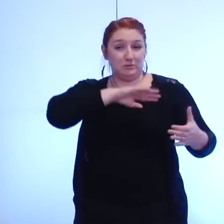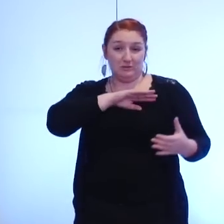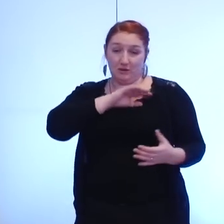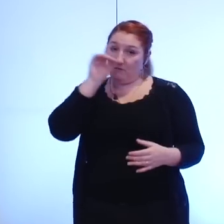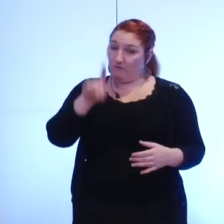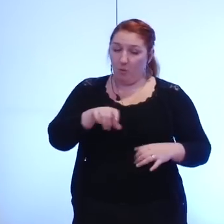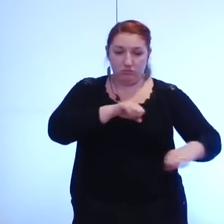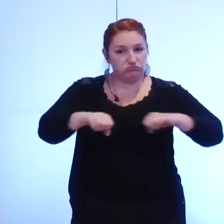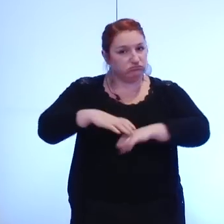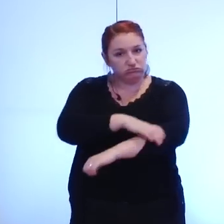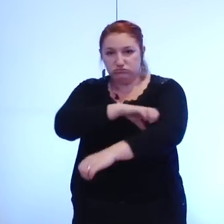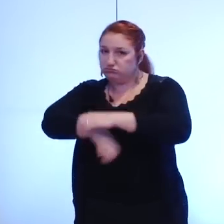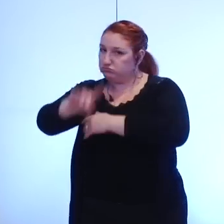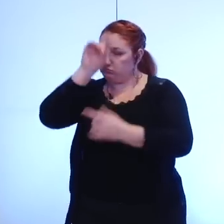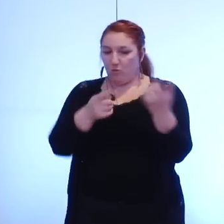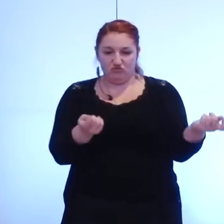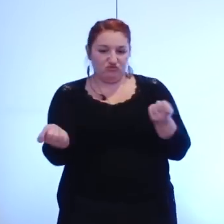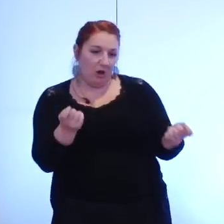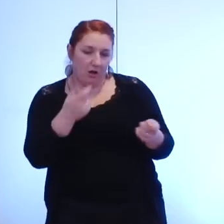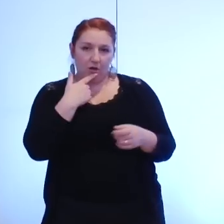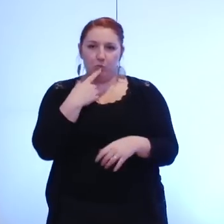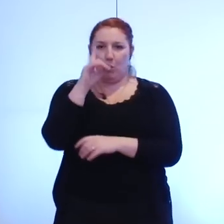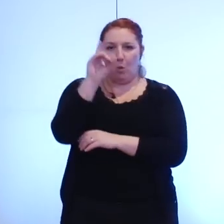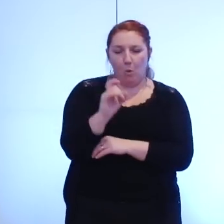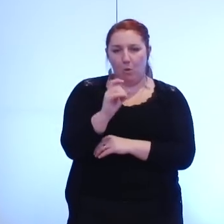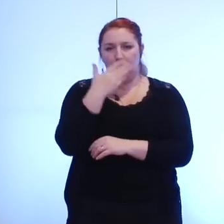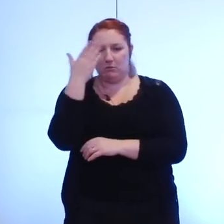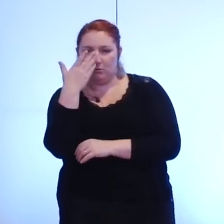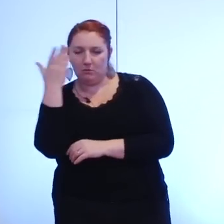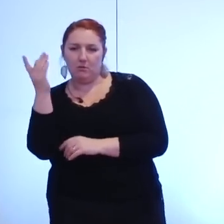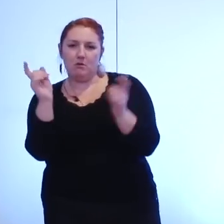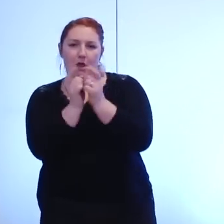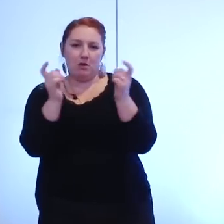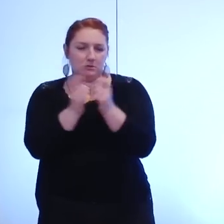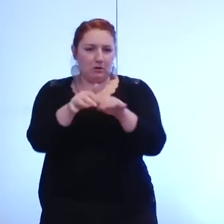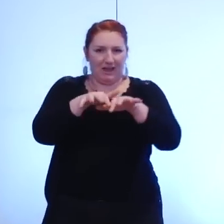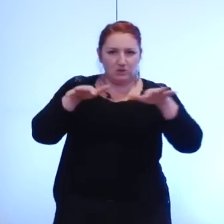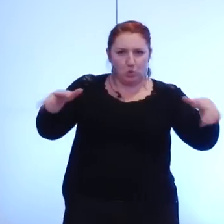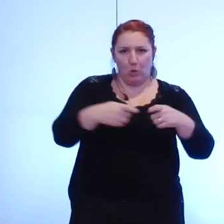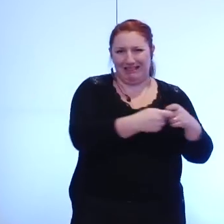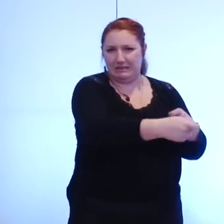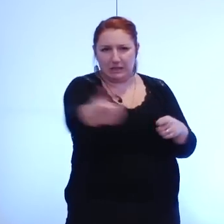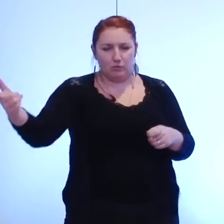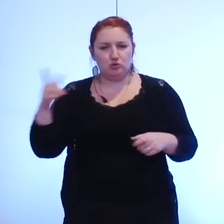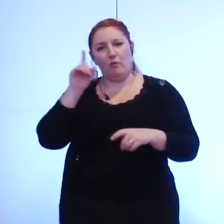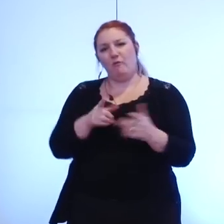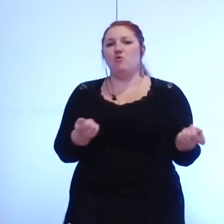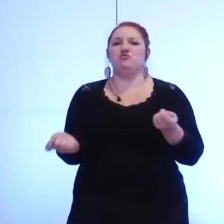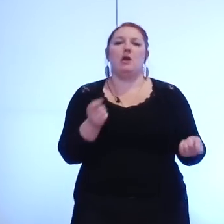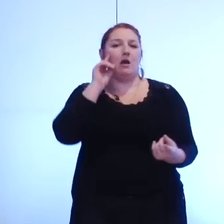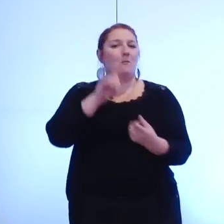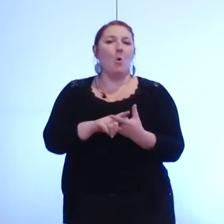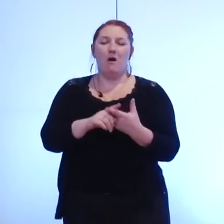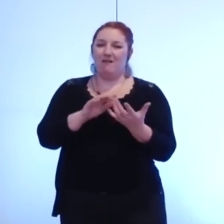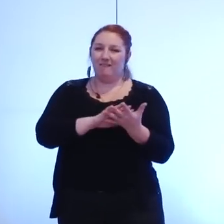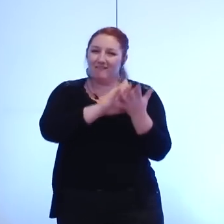maîtrise publique de la distribution de la fourniture de l'approvisionnement en énergie est devenue un enjeu indispensable pour organiser la transition énergétique dont